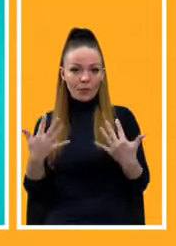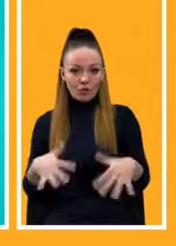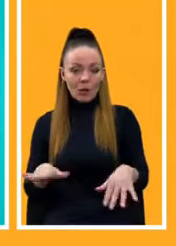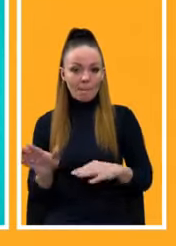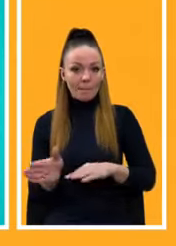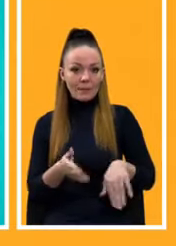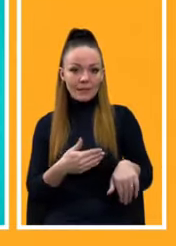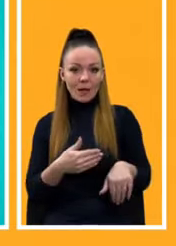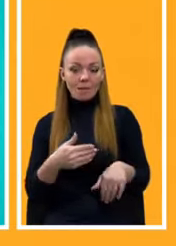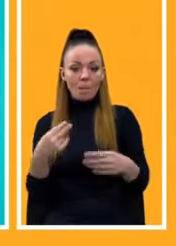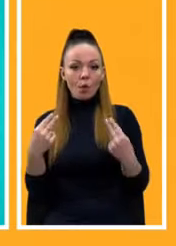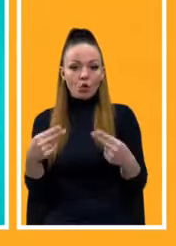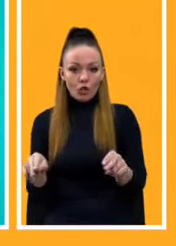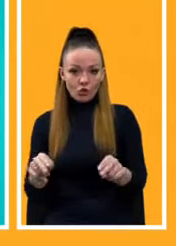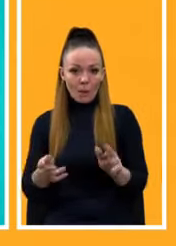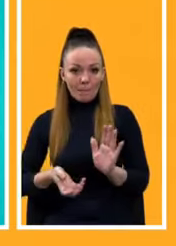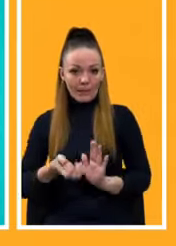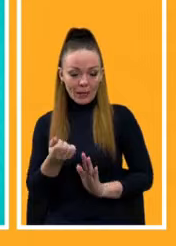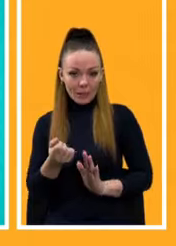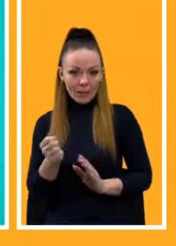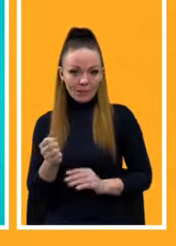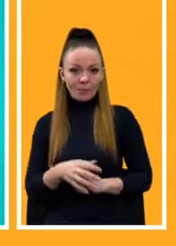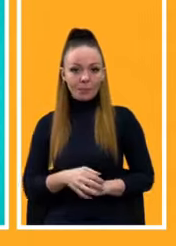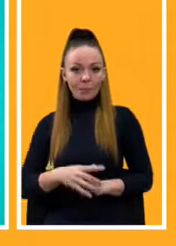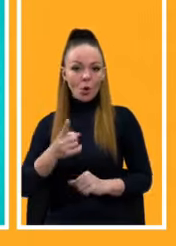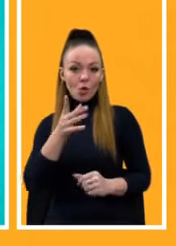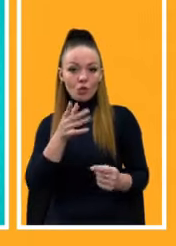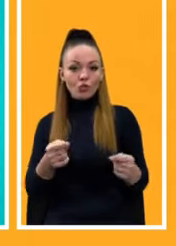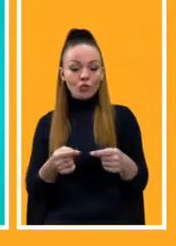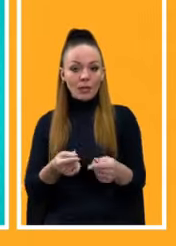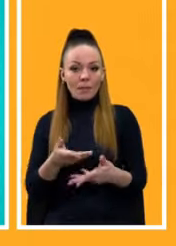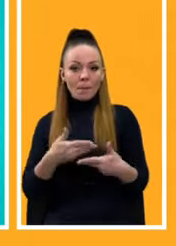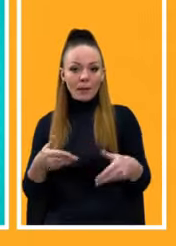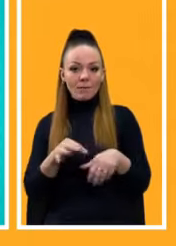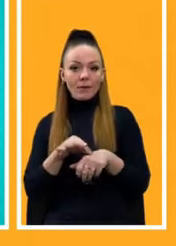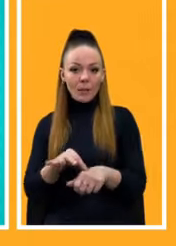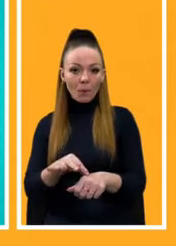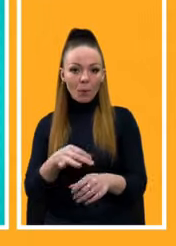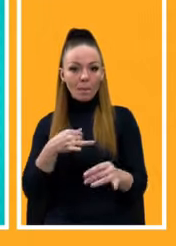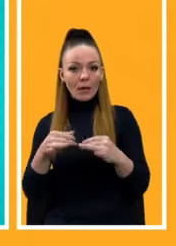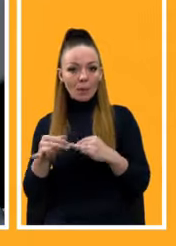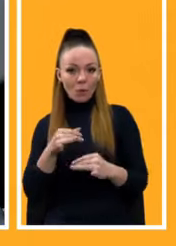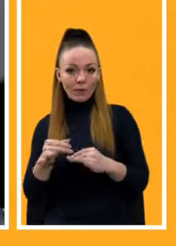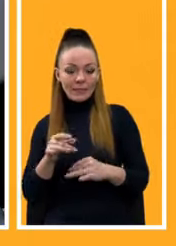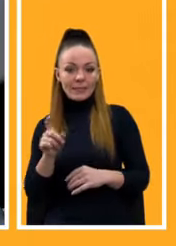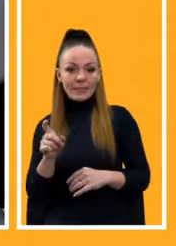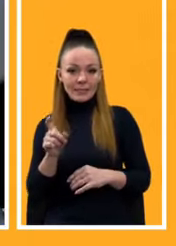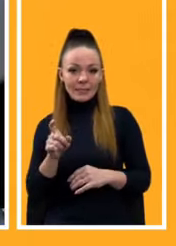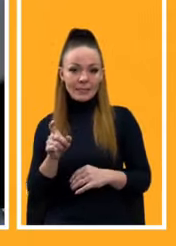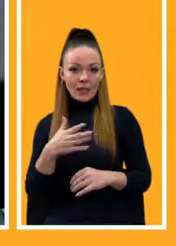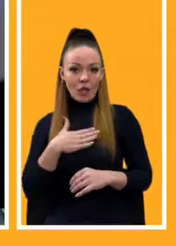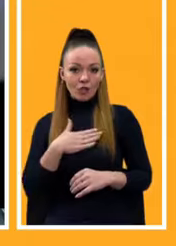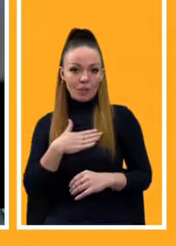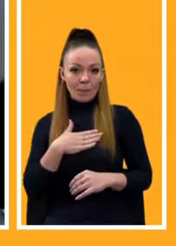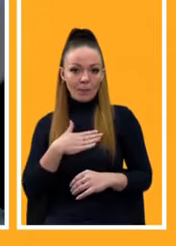продажної підтримки. Водночас ми ведемо перемовини з нашими